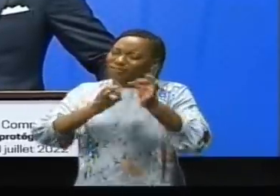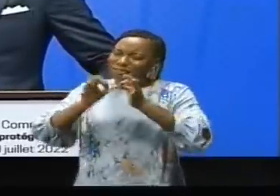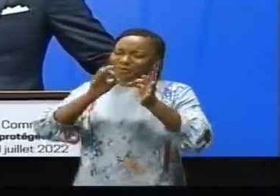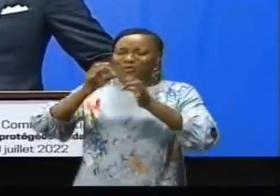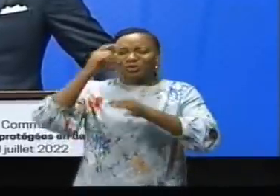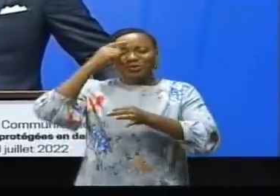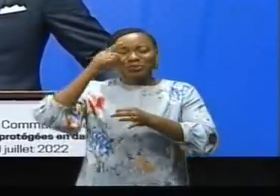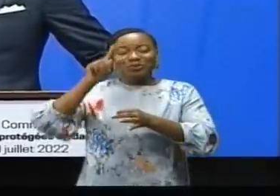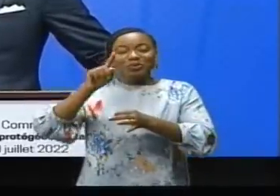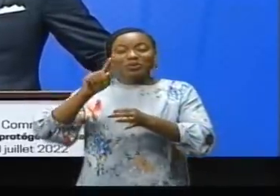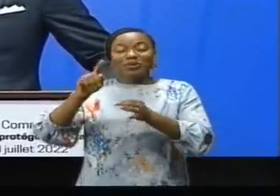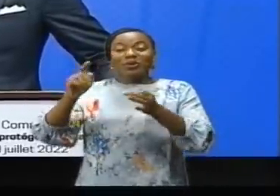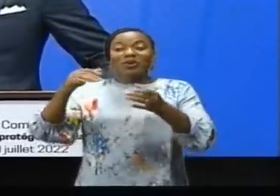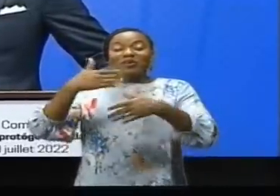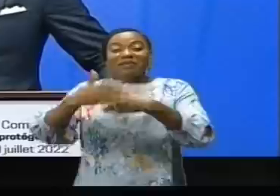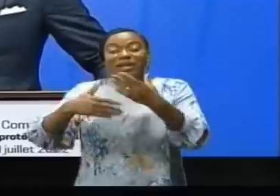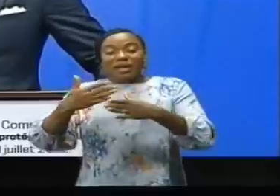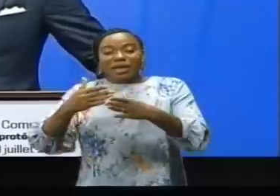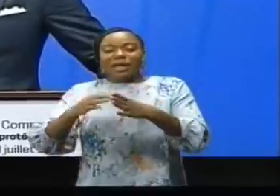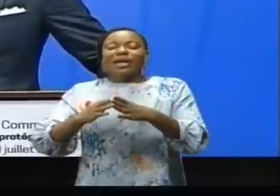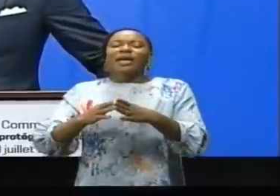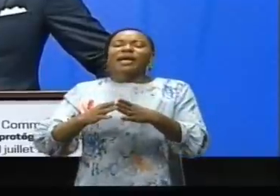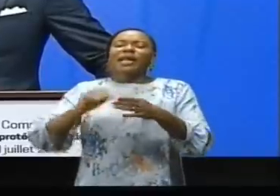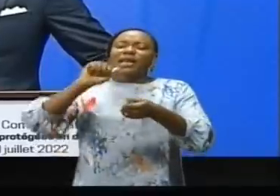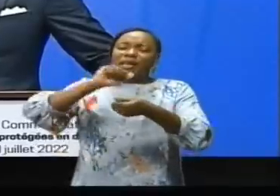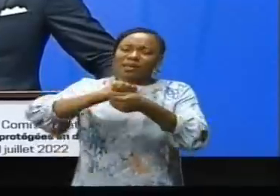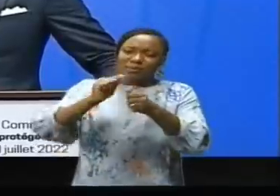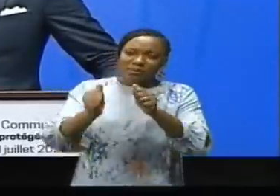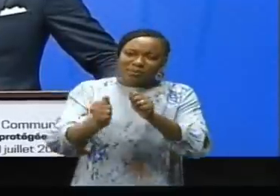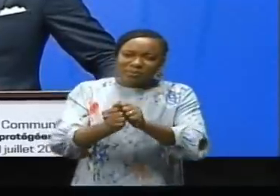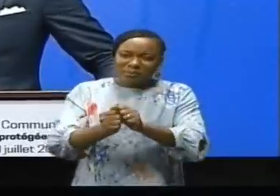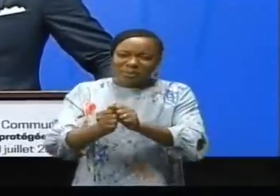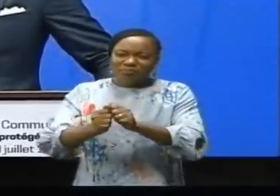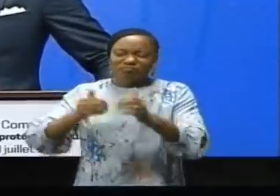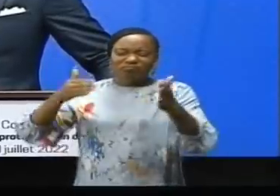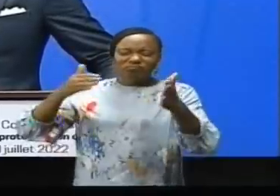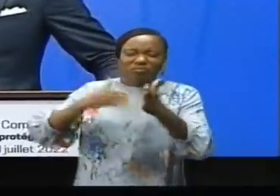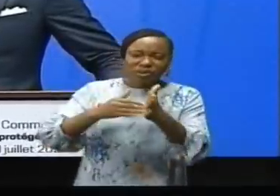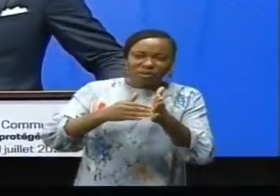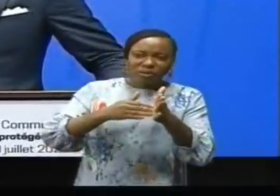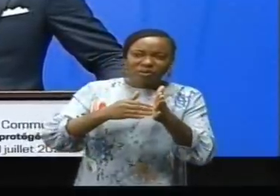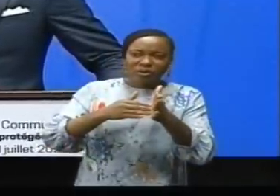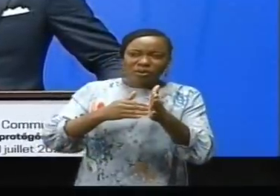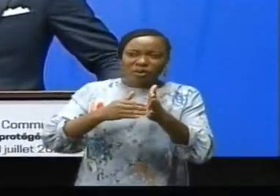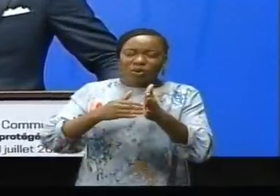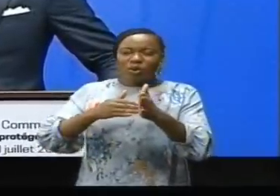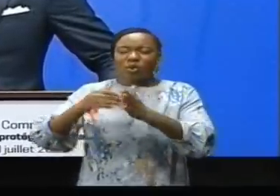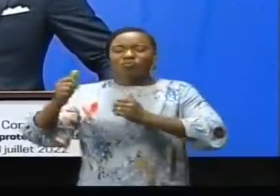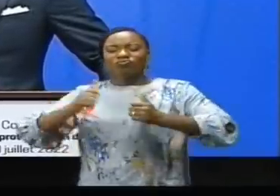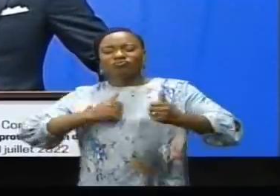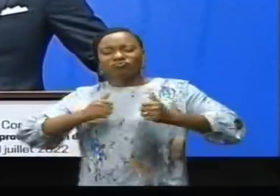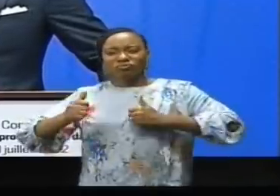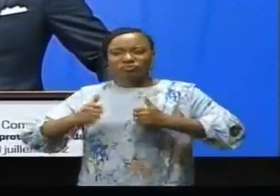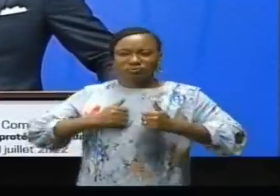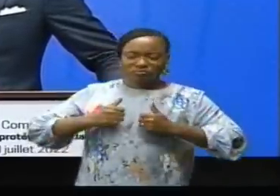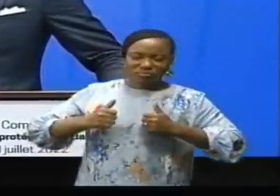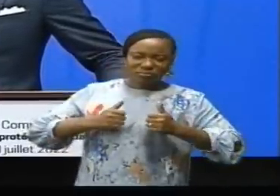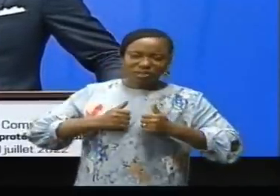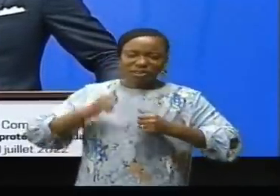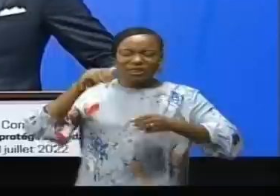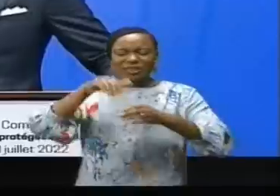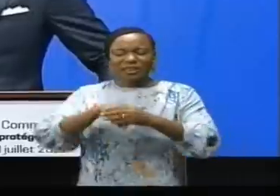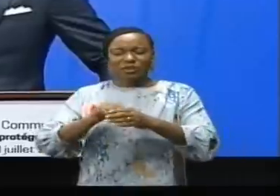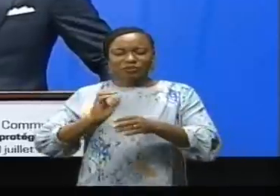faire une plongée sur les conséquences de l'agression randaise en cours sous couvert du M23 sur les aires